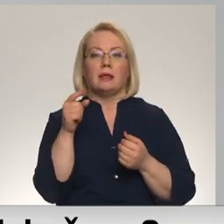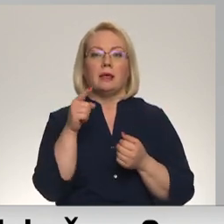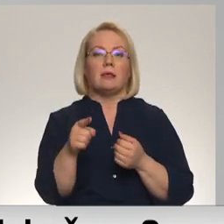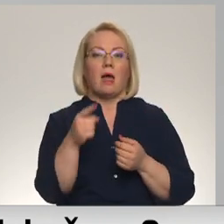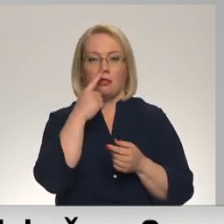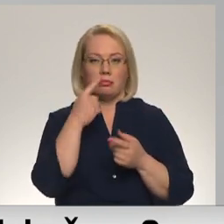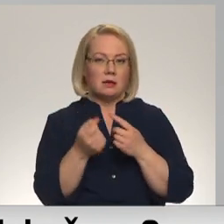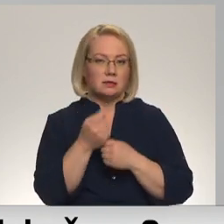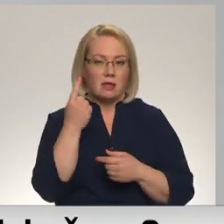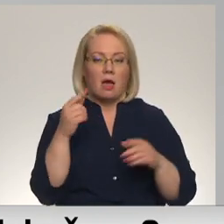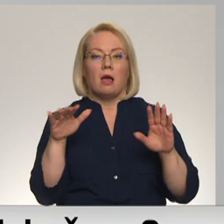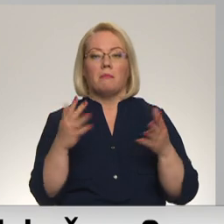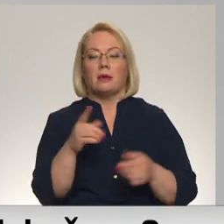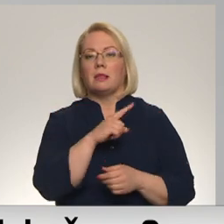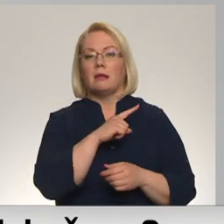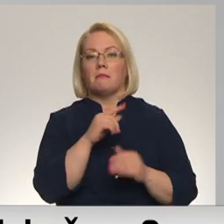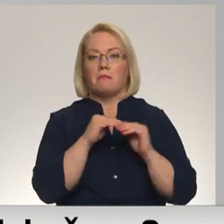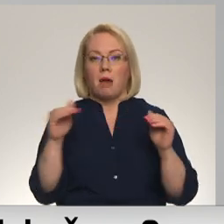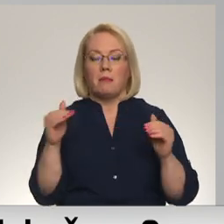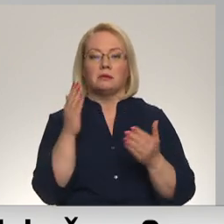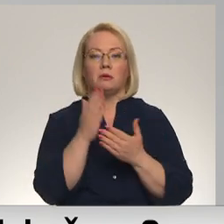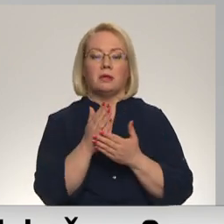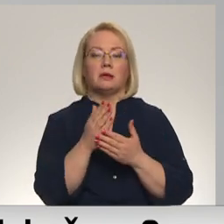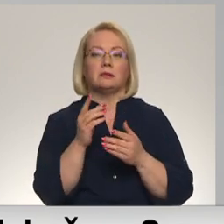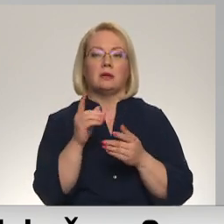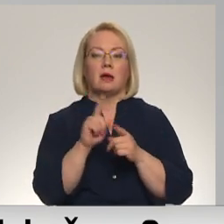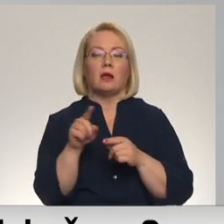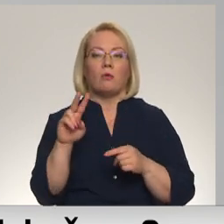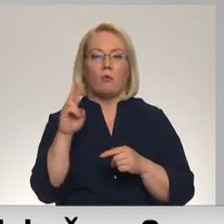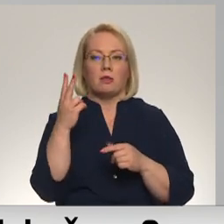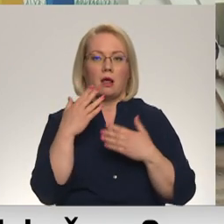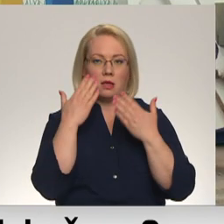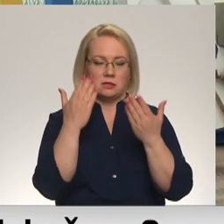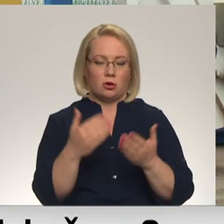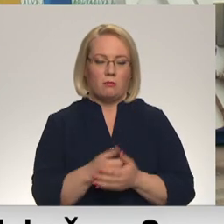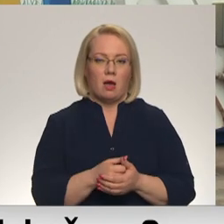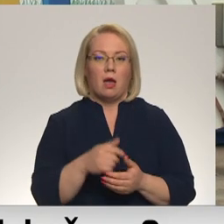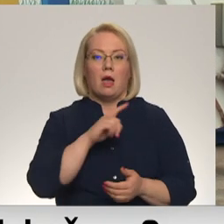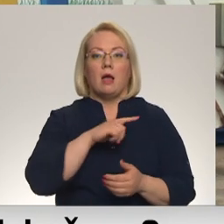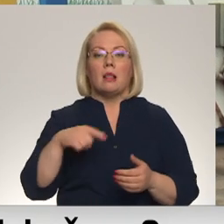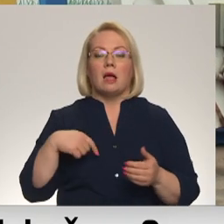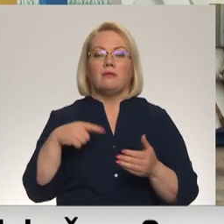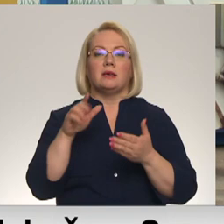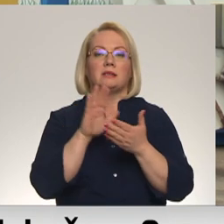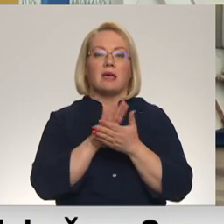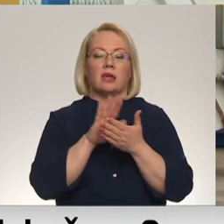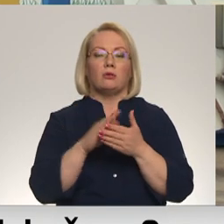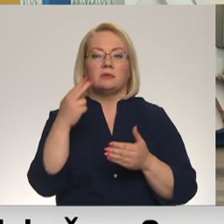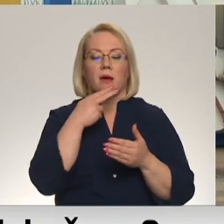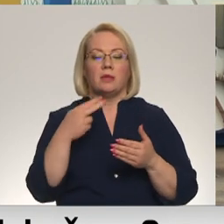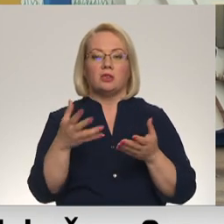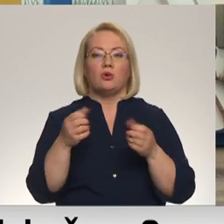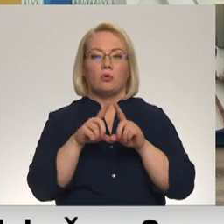nesanāk, bet visi pamats tiks jau vēlts arī šai otrā likumā. Latvijas atkrituma saimniecības uzņēma